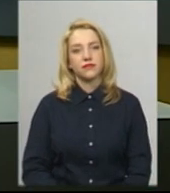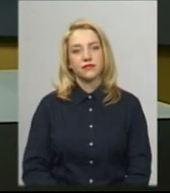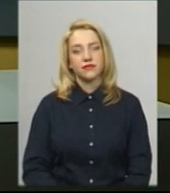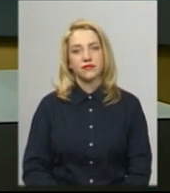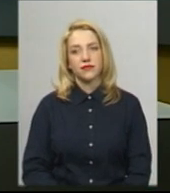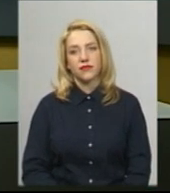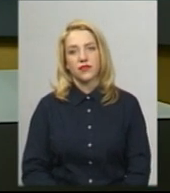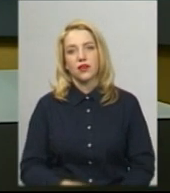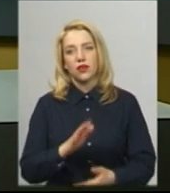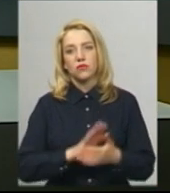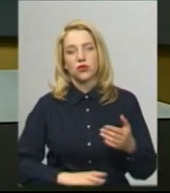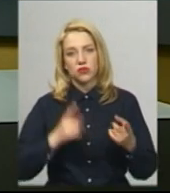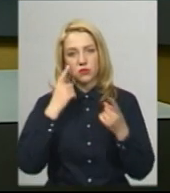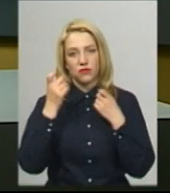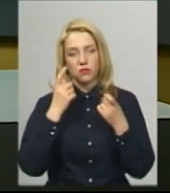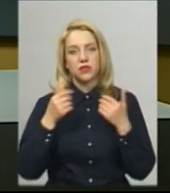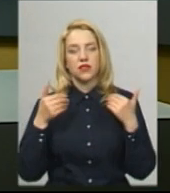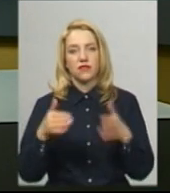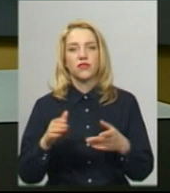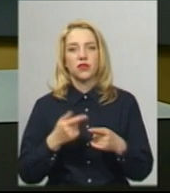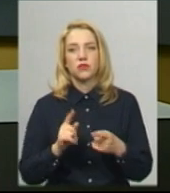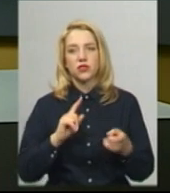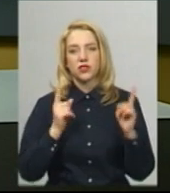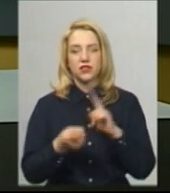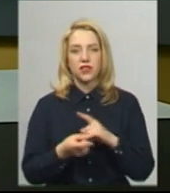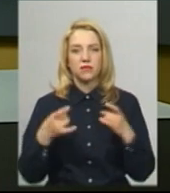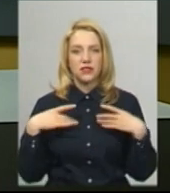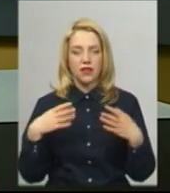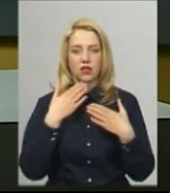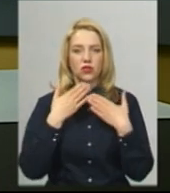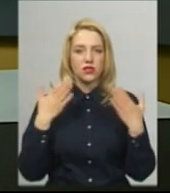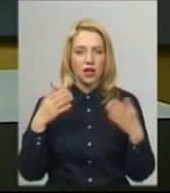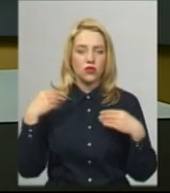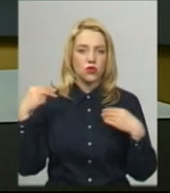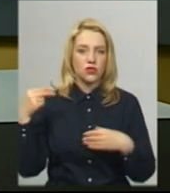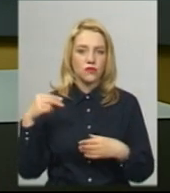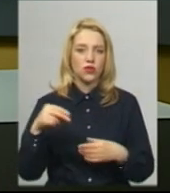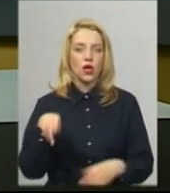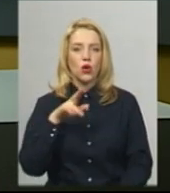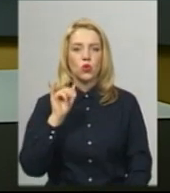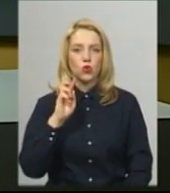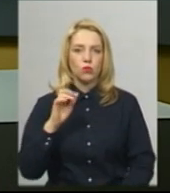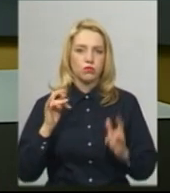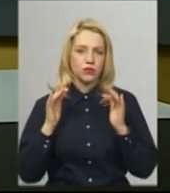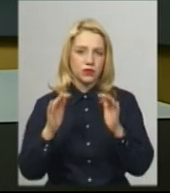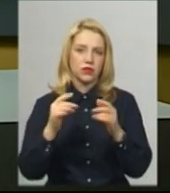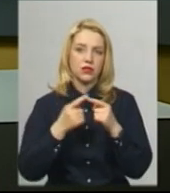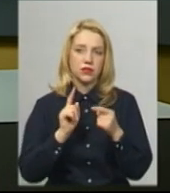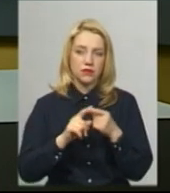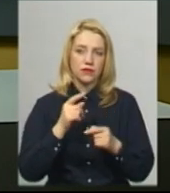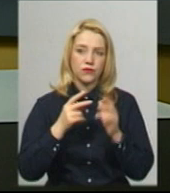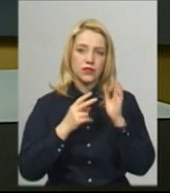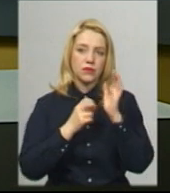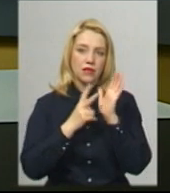Ми продовжуємо інформаційний випуск. Замість свята останнього дзвоника – Дубова Галявина. Випускники Хмельницького ліцею